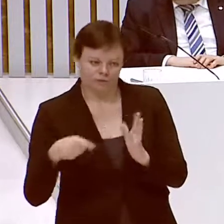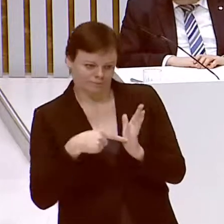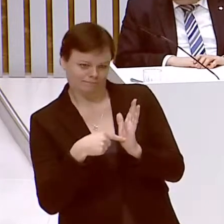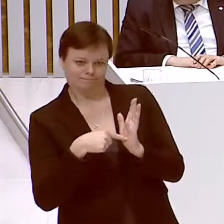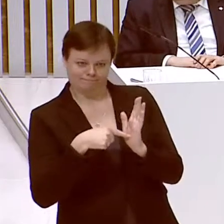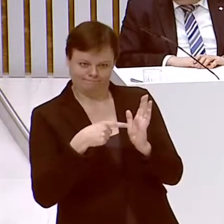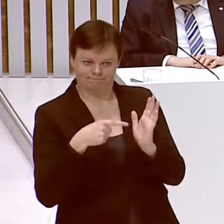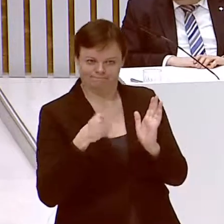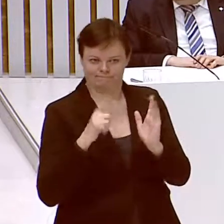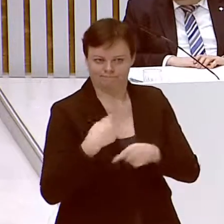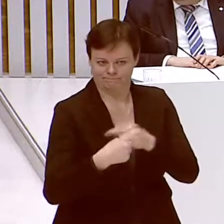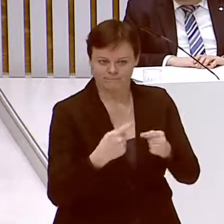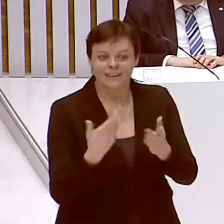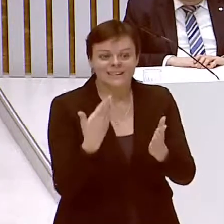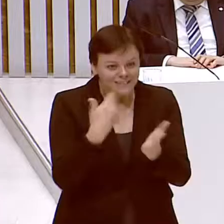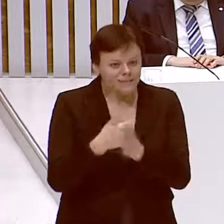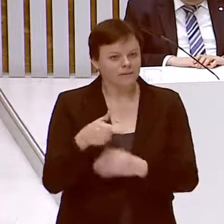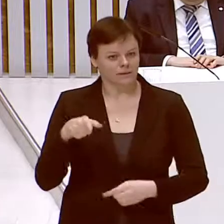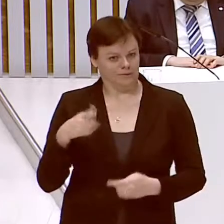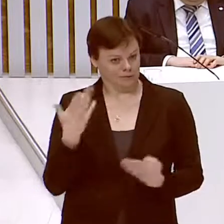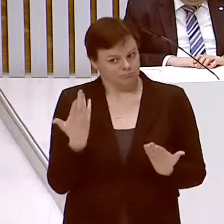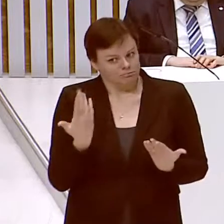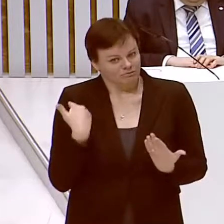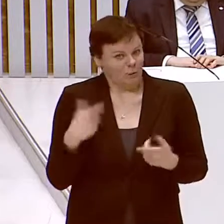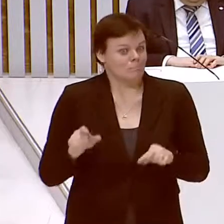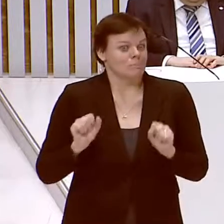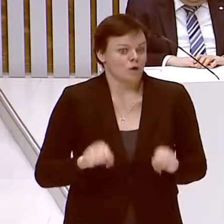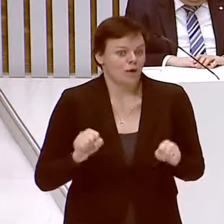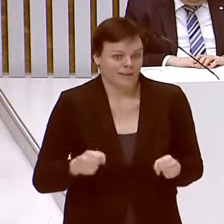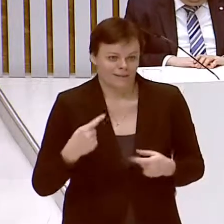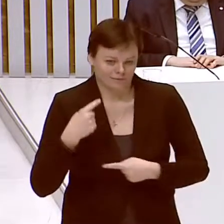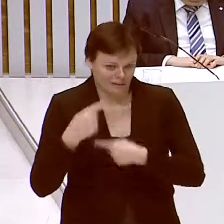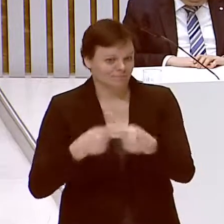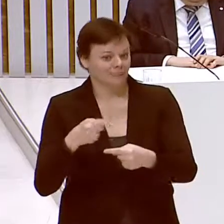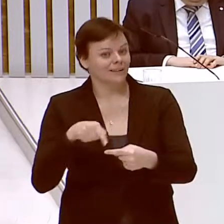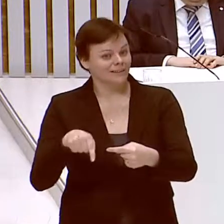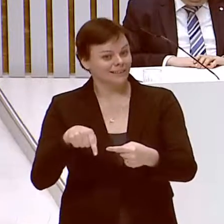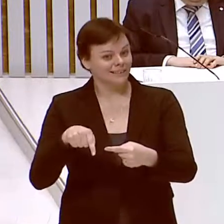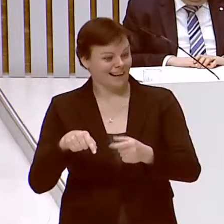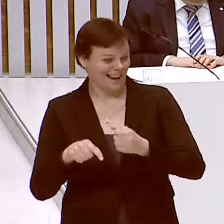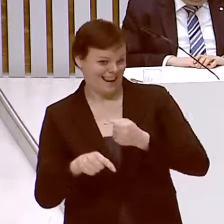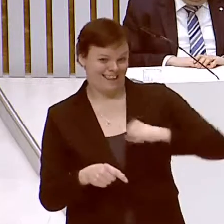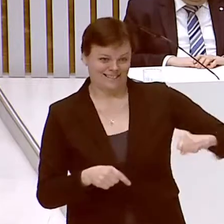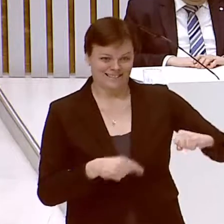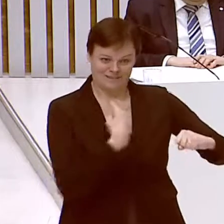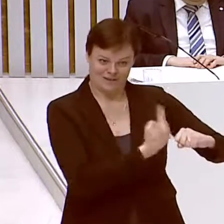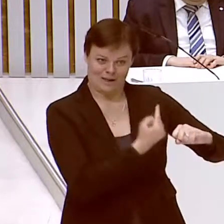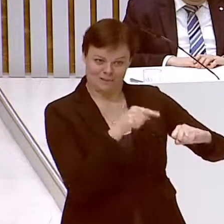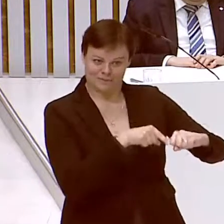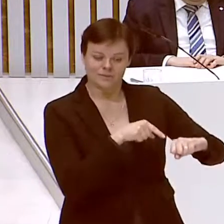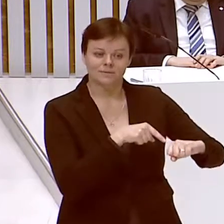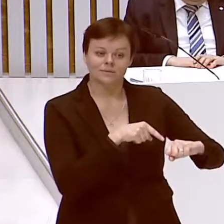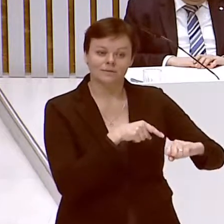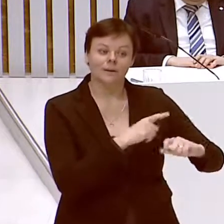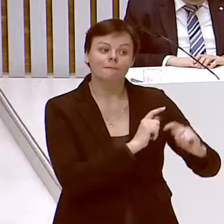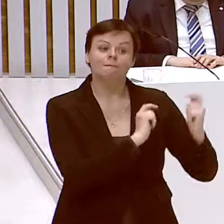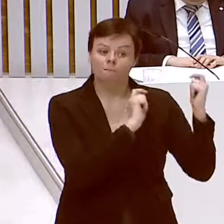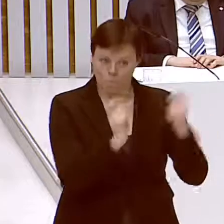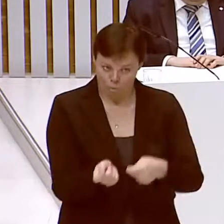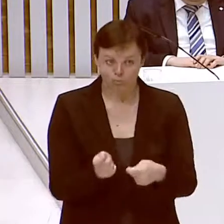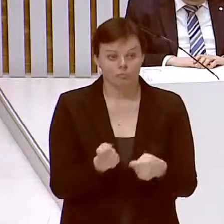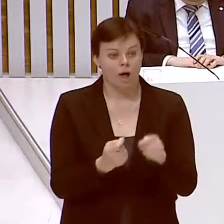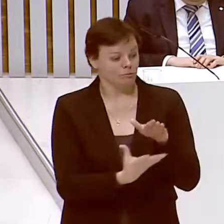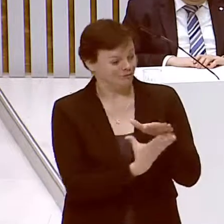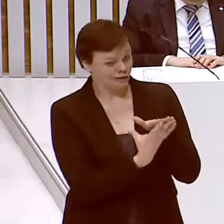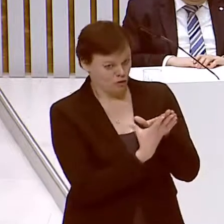Gesetzgebungsverfahren möglich gewesen. Die Linke hat, obwohl sie unseren Vorschlag im Protokoll kopiert und